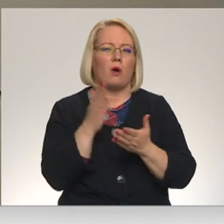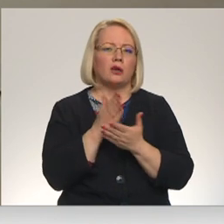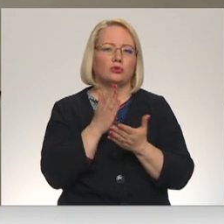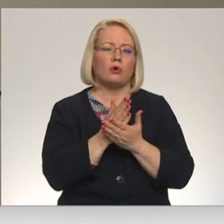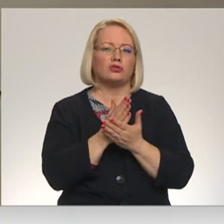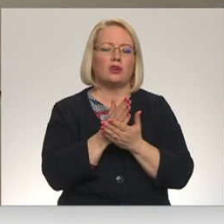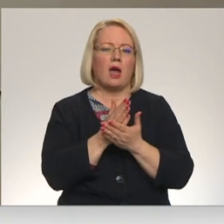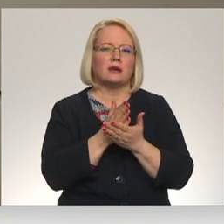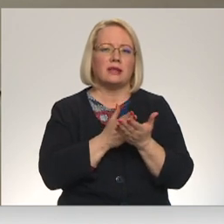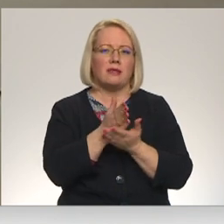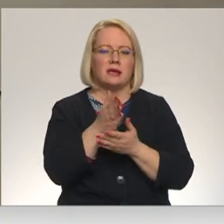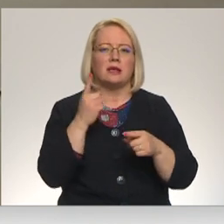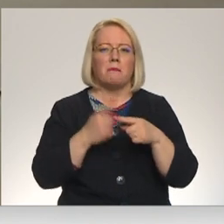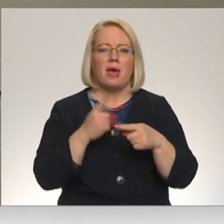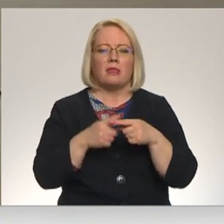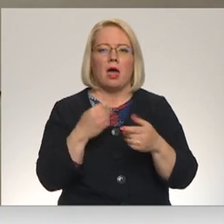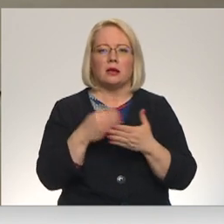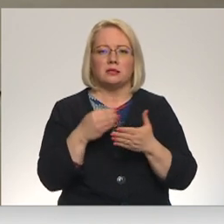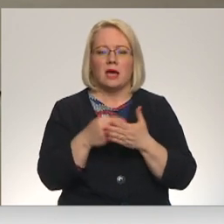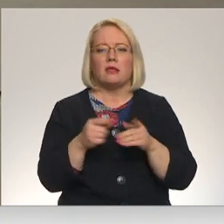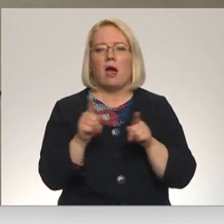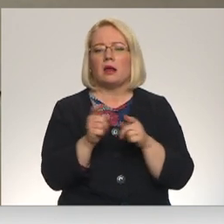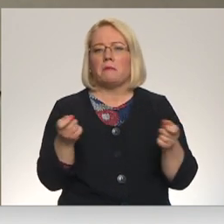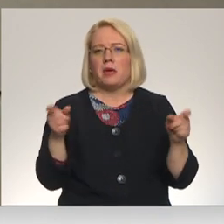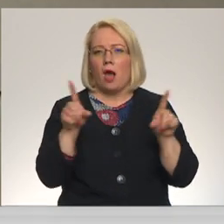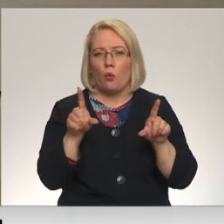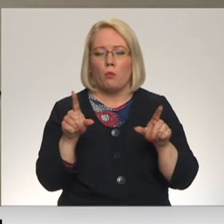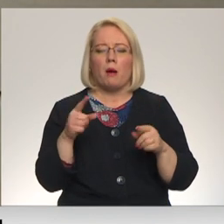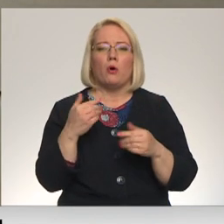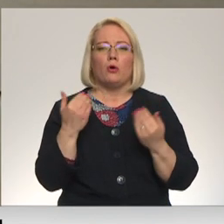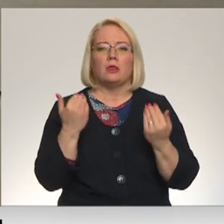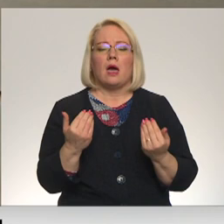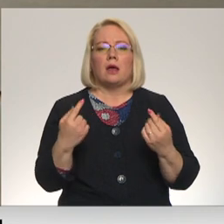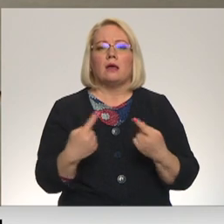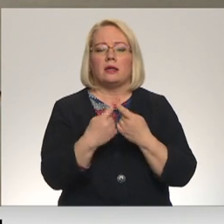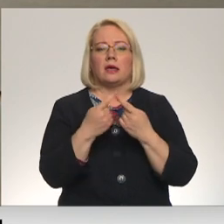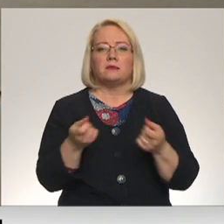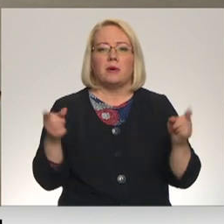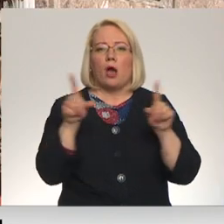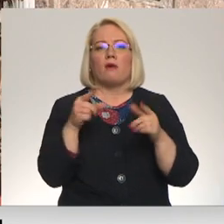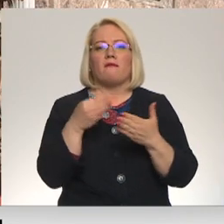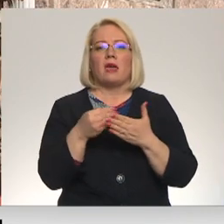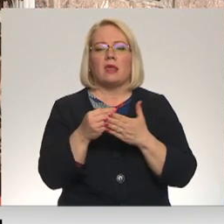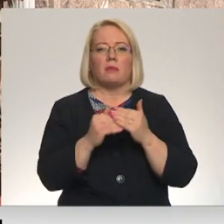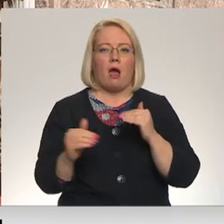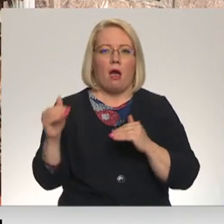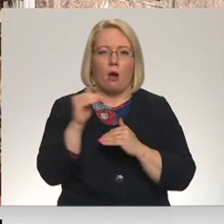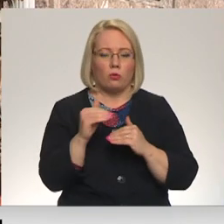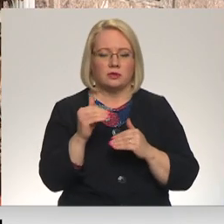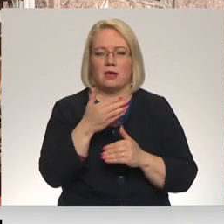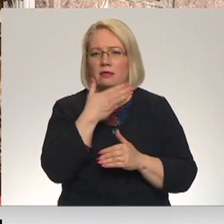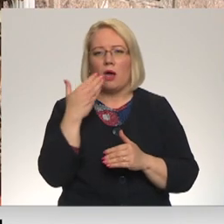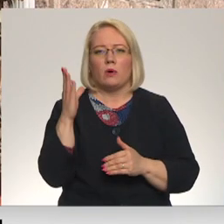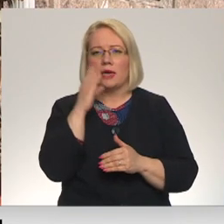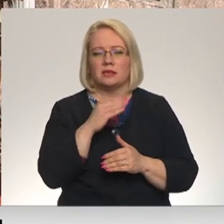metālā cenā pieaugumā un attiecīgi šobrīd šis pieaugums ir vērtājums kā augsts. Nepastāv iespēja